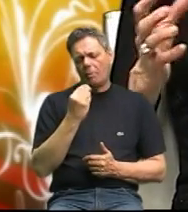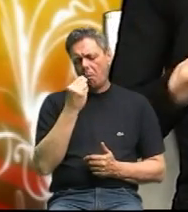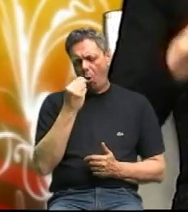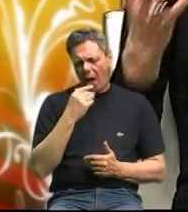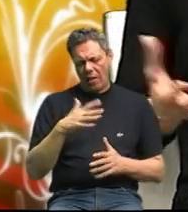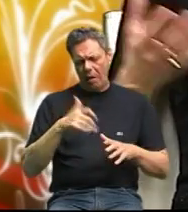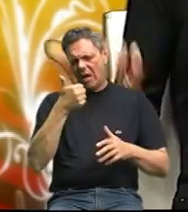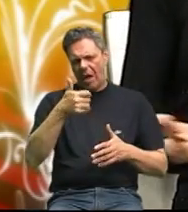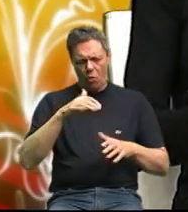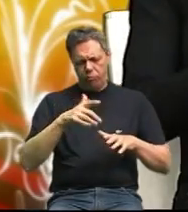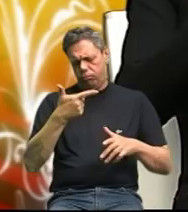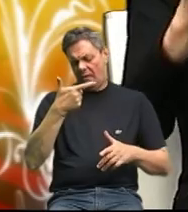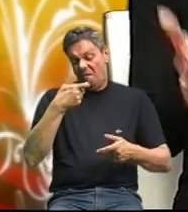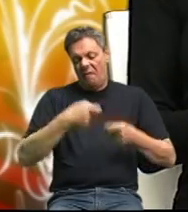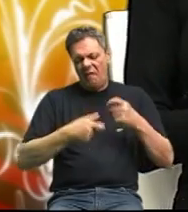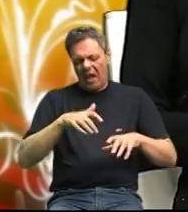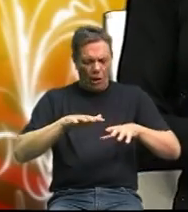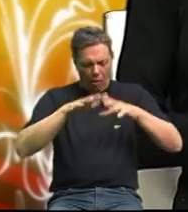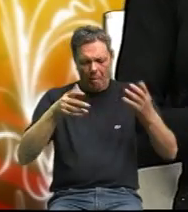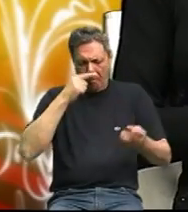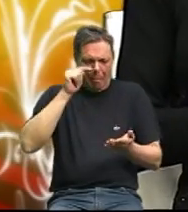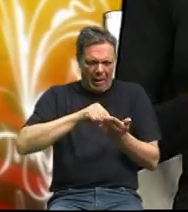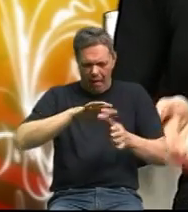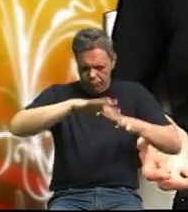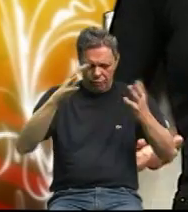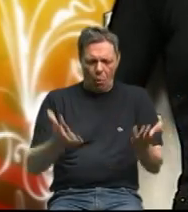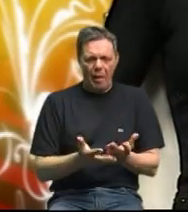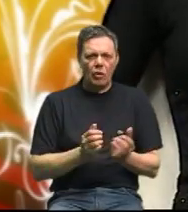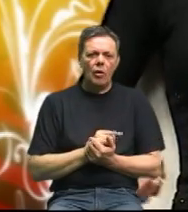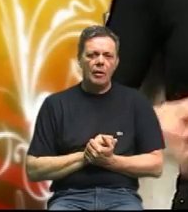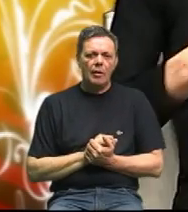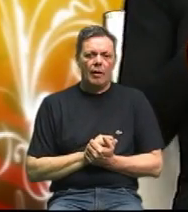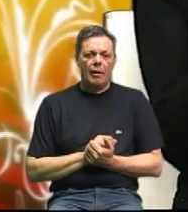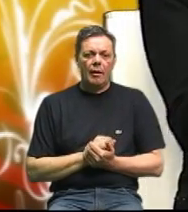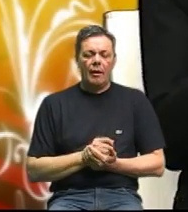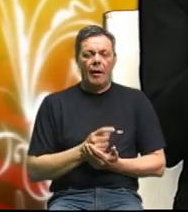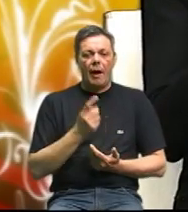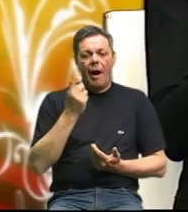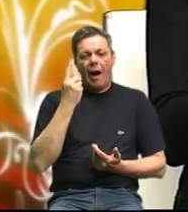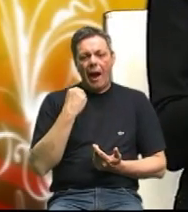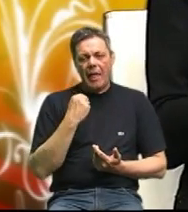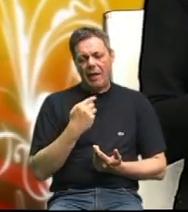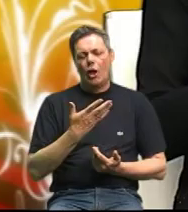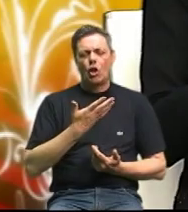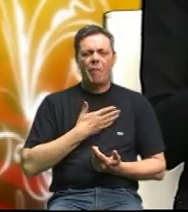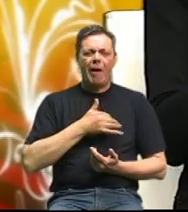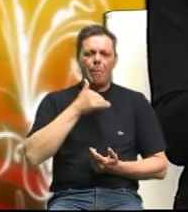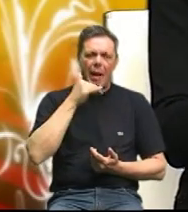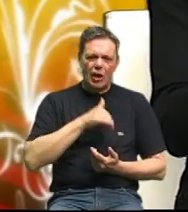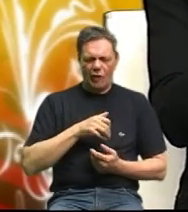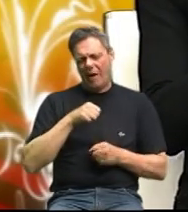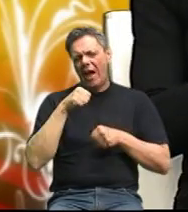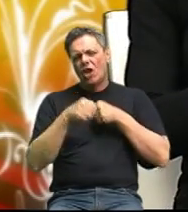dvije kila cieľe pila pečene pila ale dobil bilančevine i